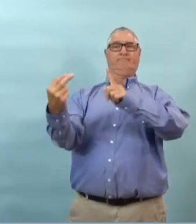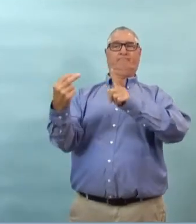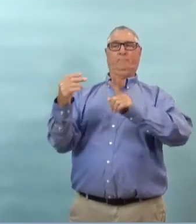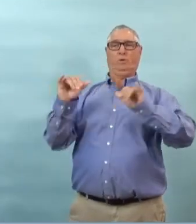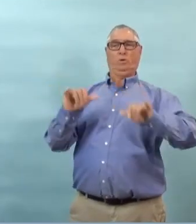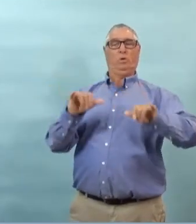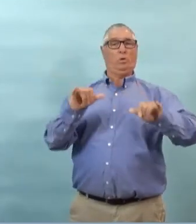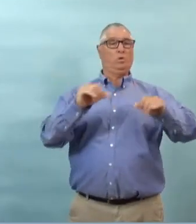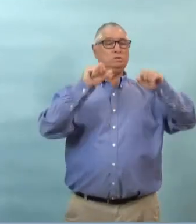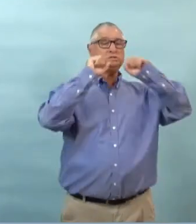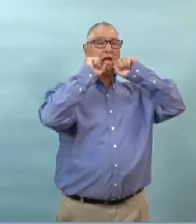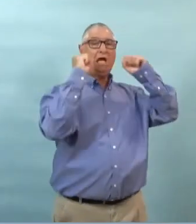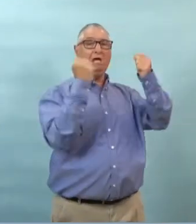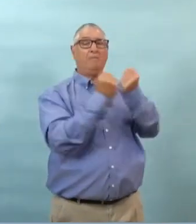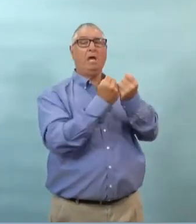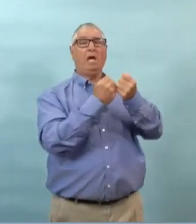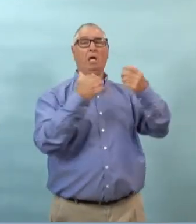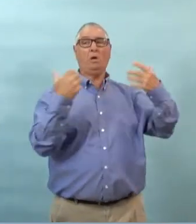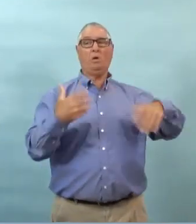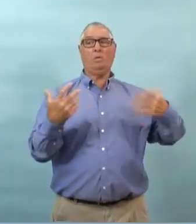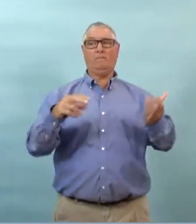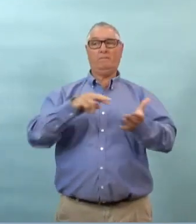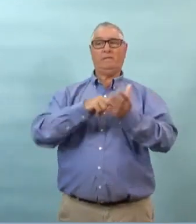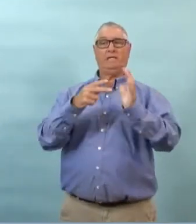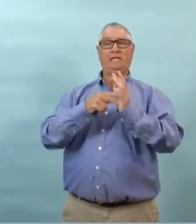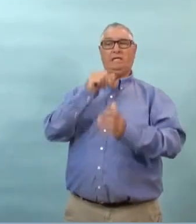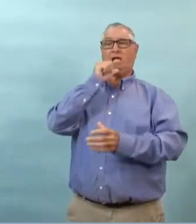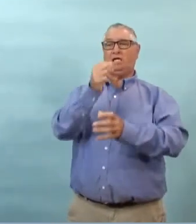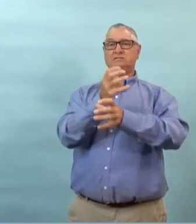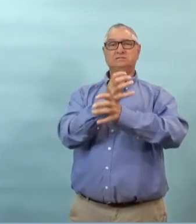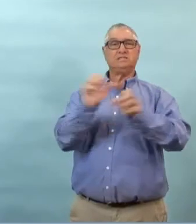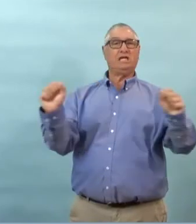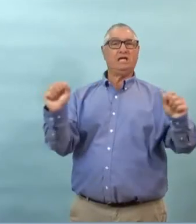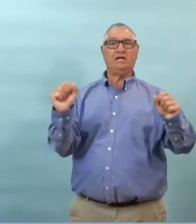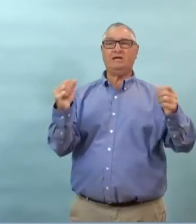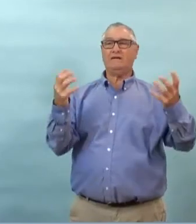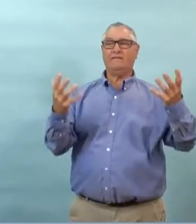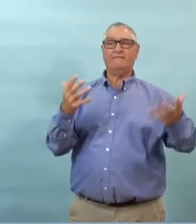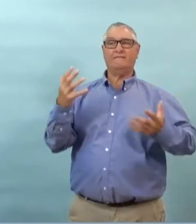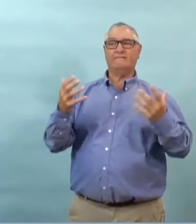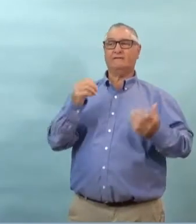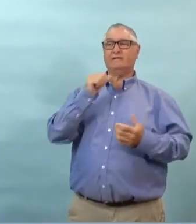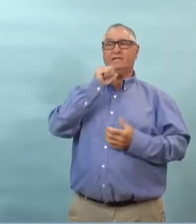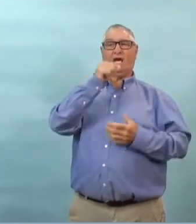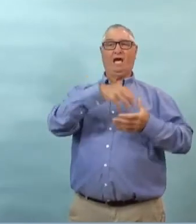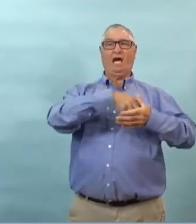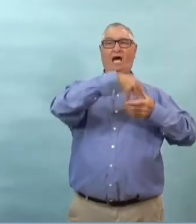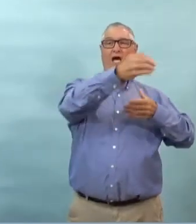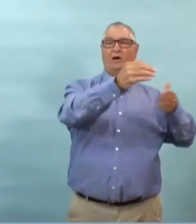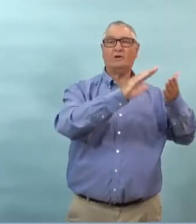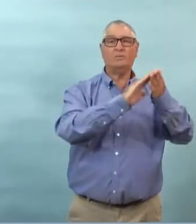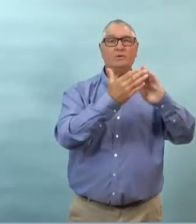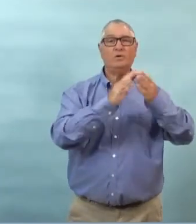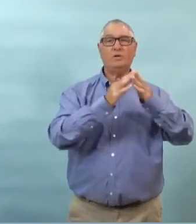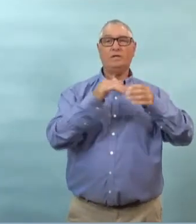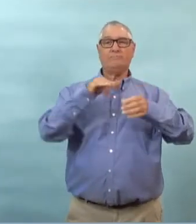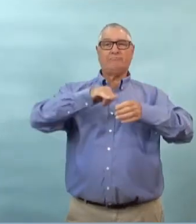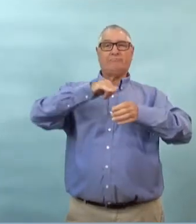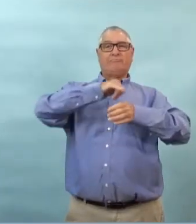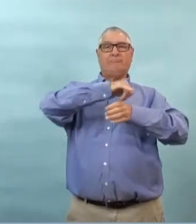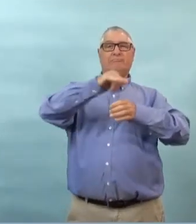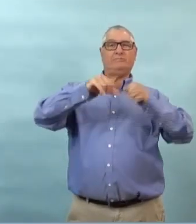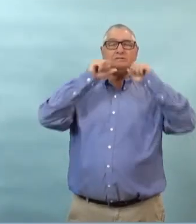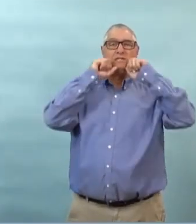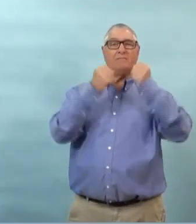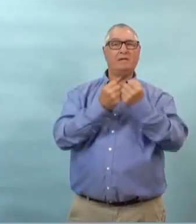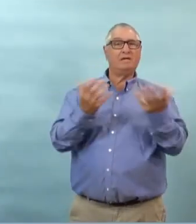conclure ou en tout cas ce que vous comprenez que certaines personnes pourraient conclure que ça devient moins sécuritaire d